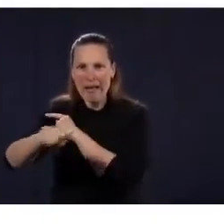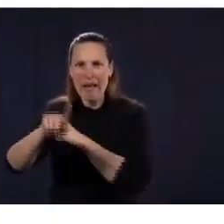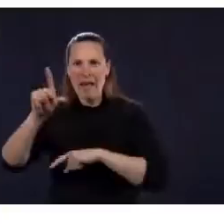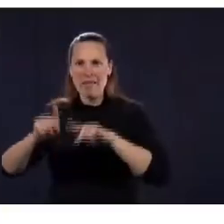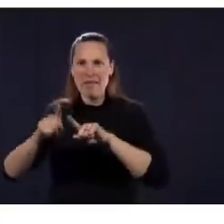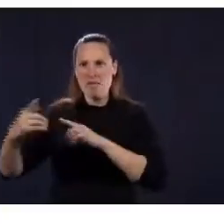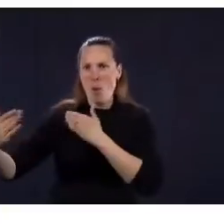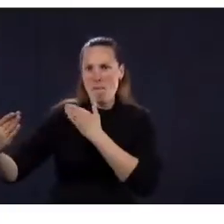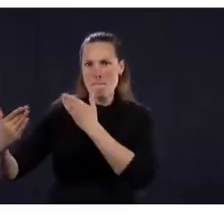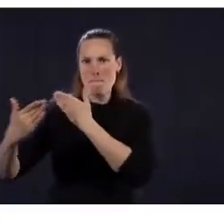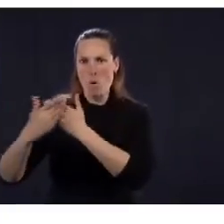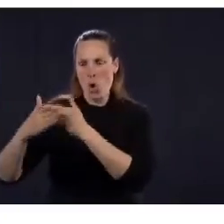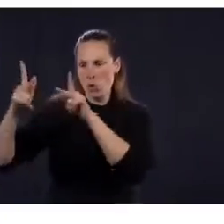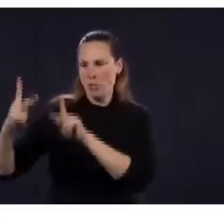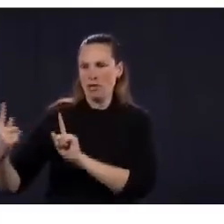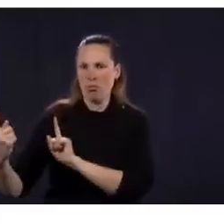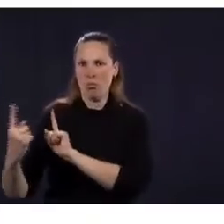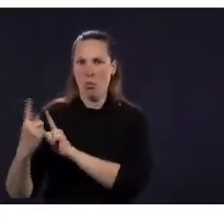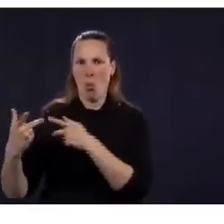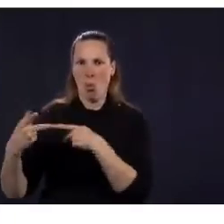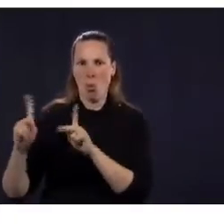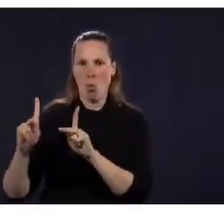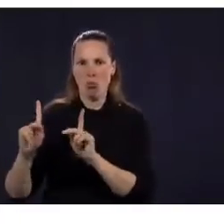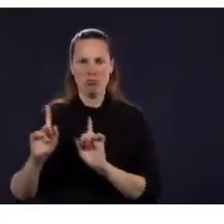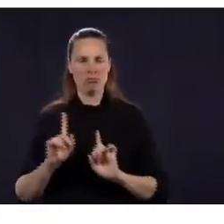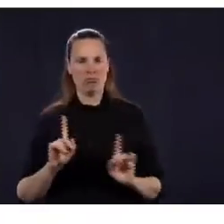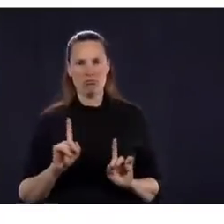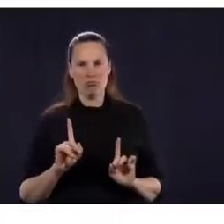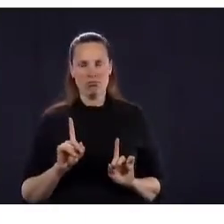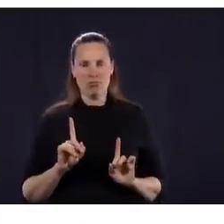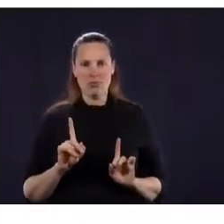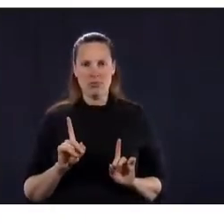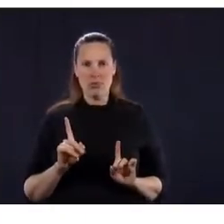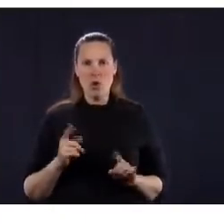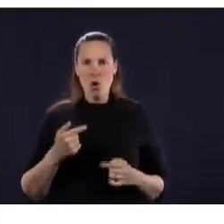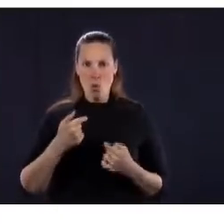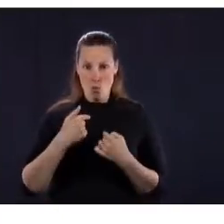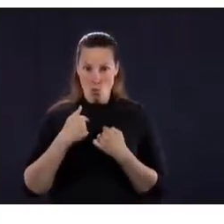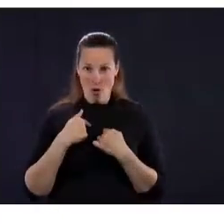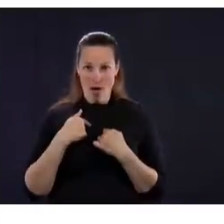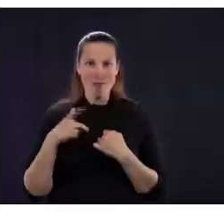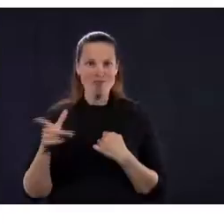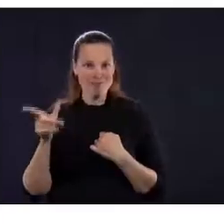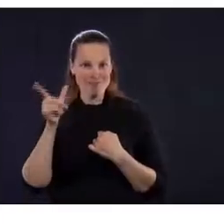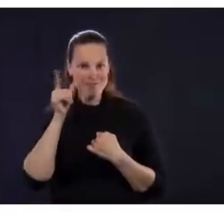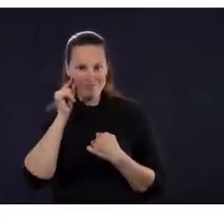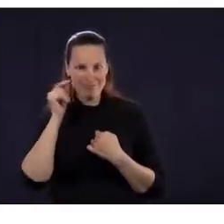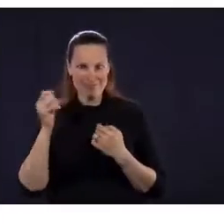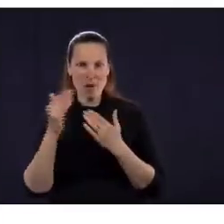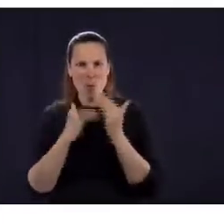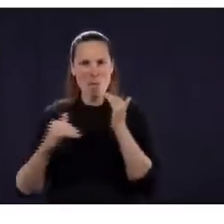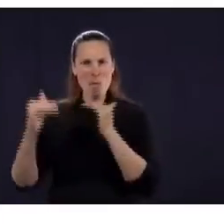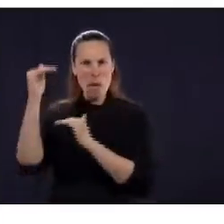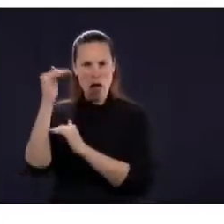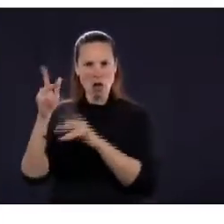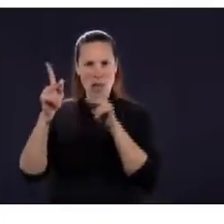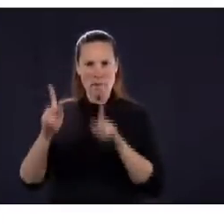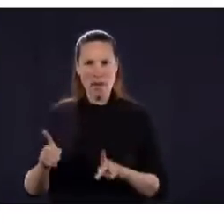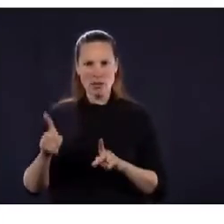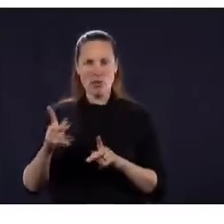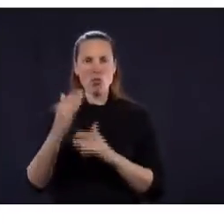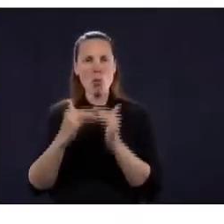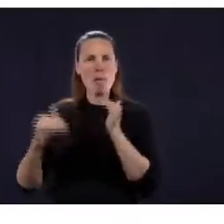conjoint, conjointe, là, c'est pas nécessaire de garder le deux mètres. On peut aller parler à d'autres